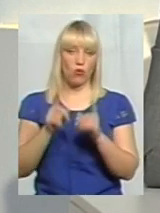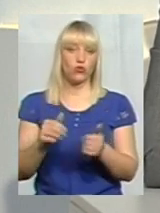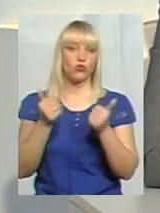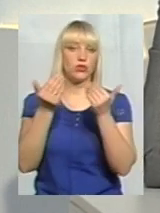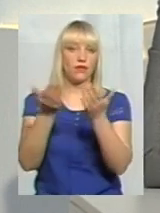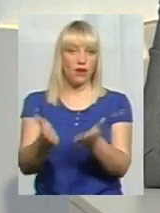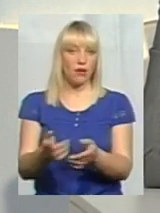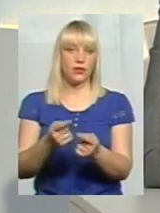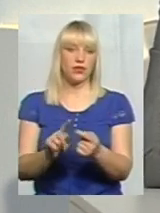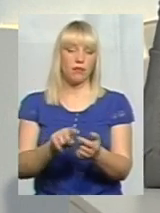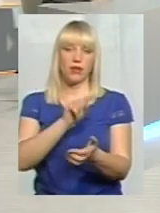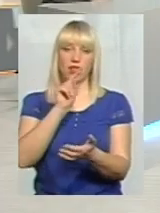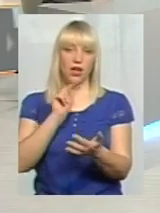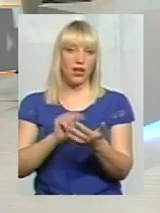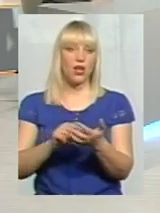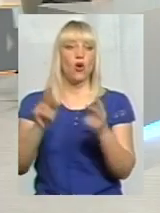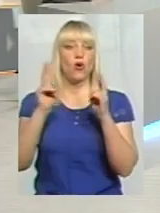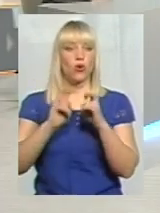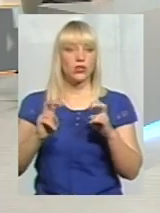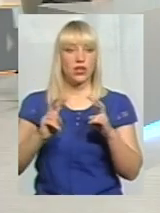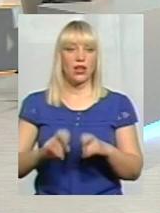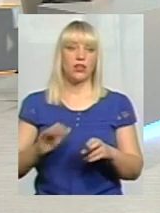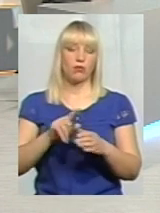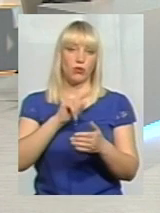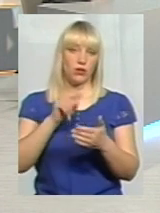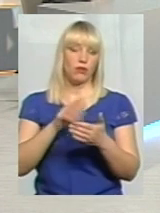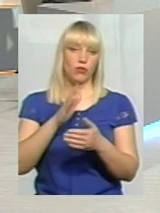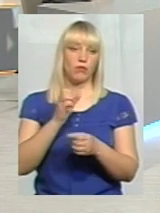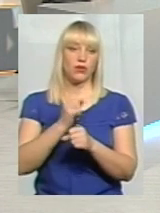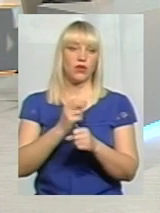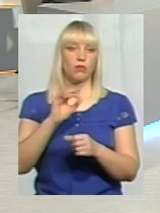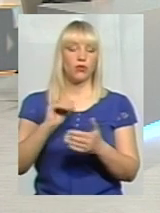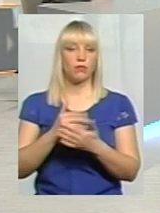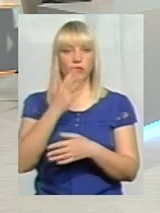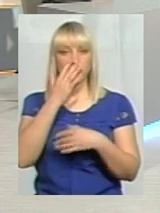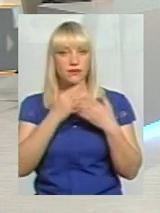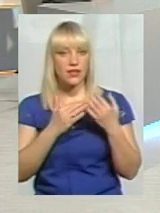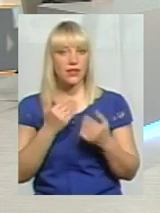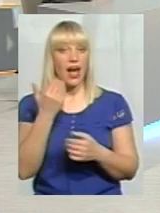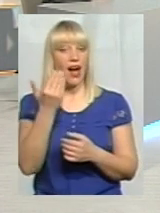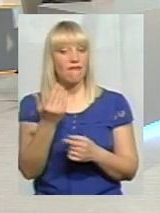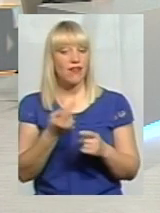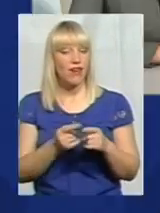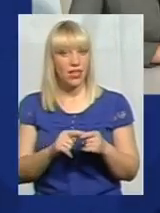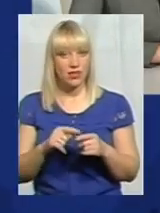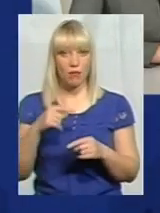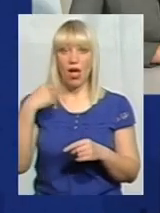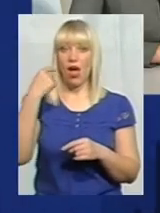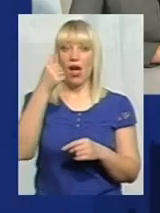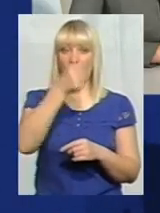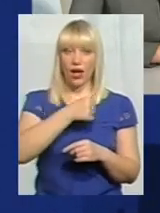питання розглянемо, і, звичайно, будемо працювати по-новому. А ви в цьому році вже запланировали круглий стол